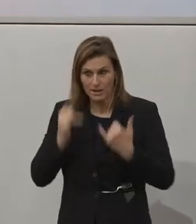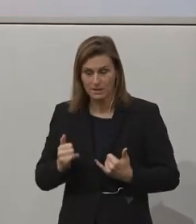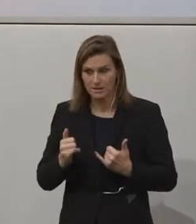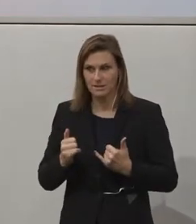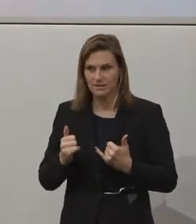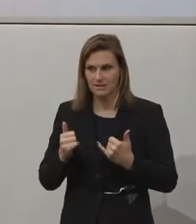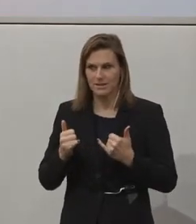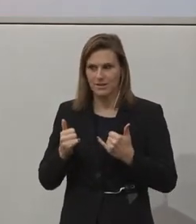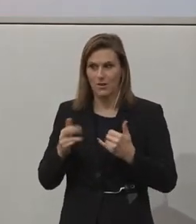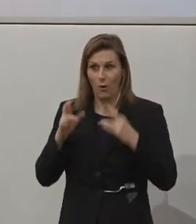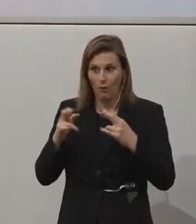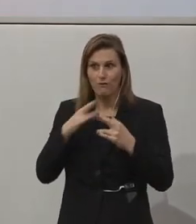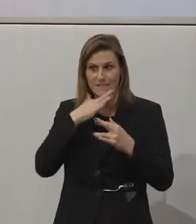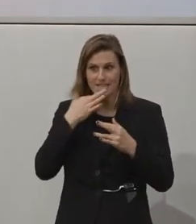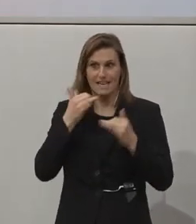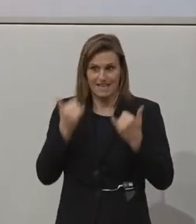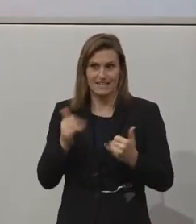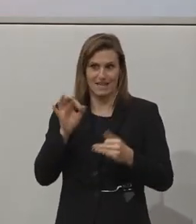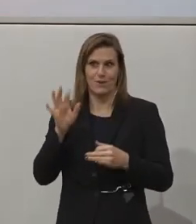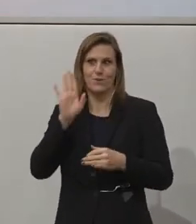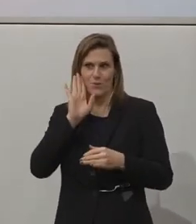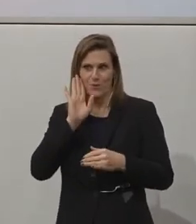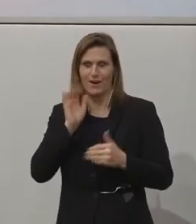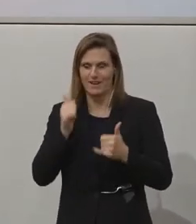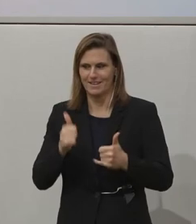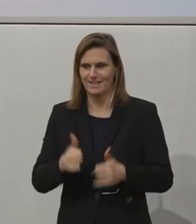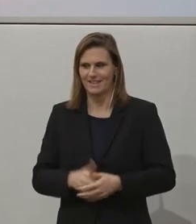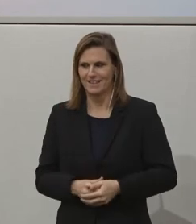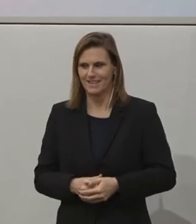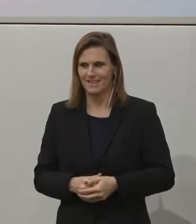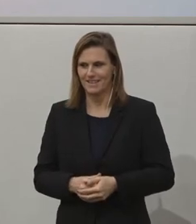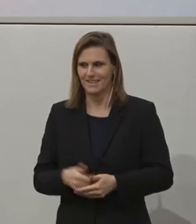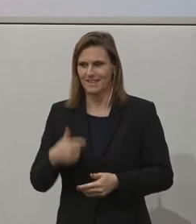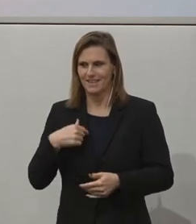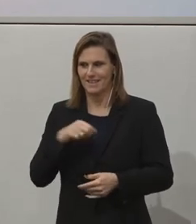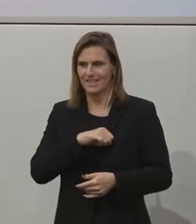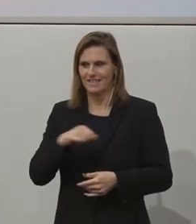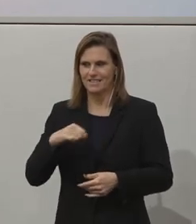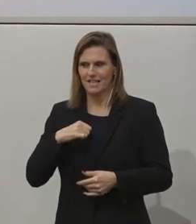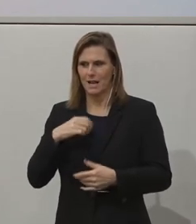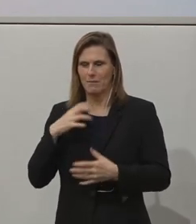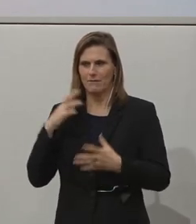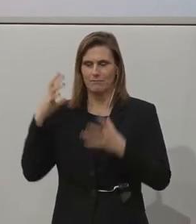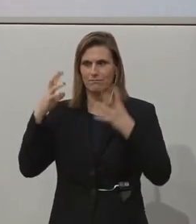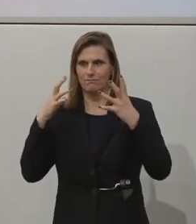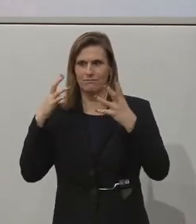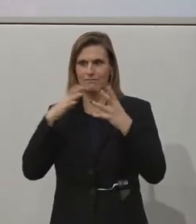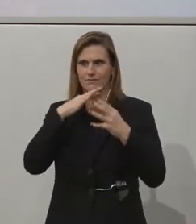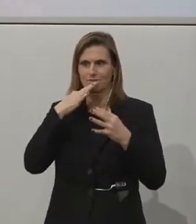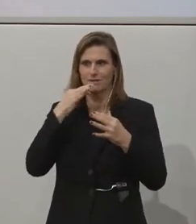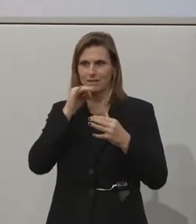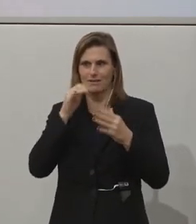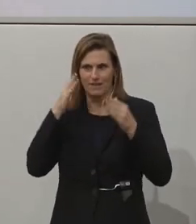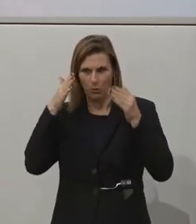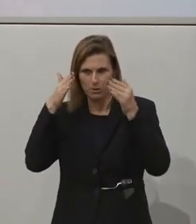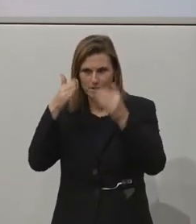Ja, das hoffe ich sehr, dass Sie mich hören. Jawohl. Ich höre mich zwar jetzt als Echo, aber ich werde mich bemühen, mich davon nicht irritieren zu lassen.